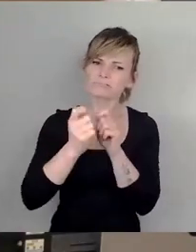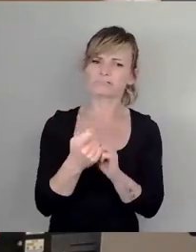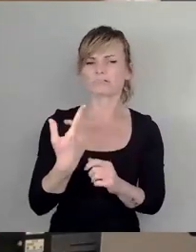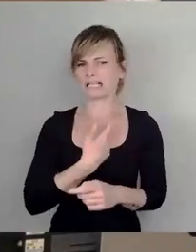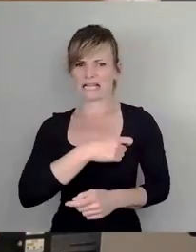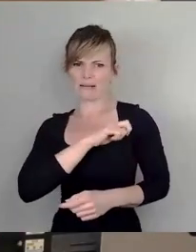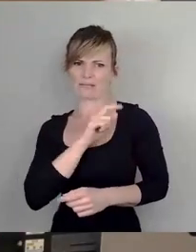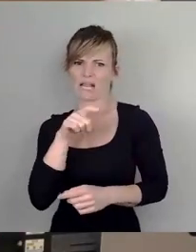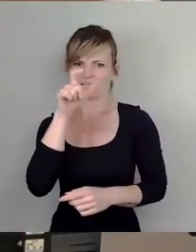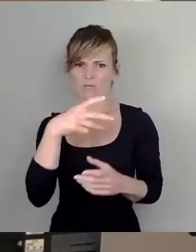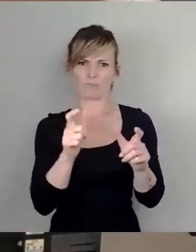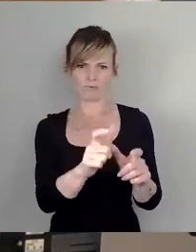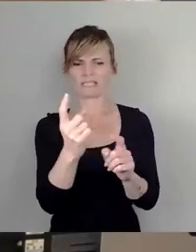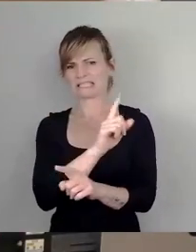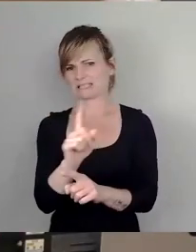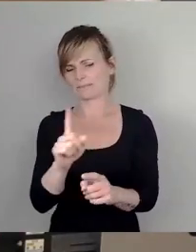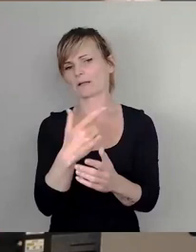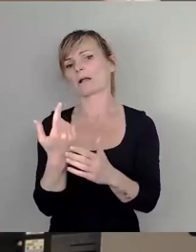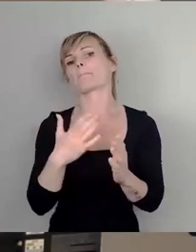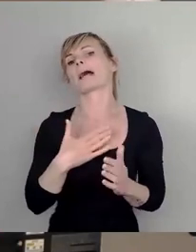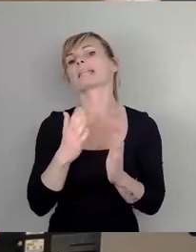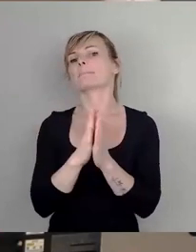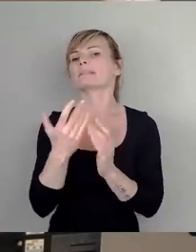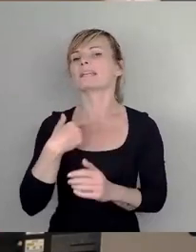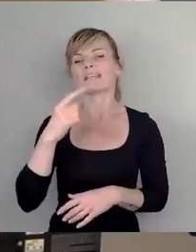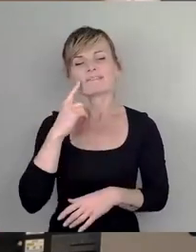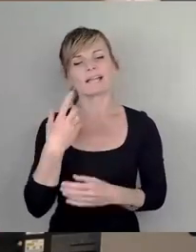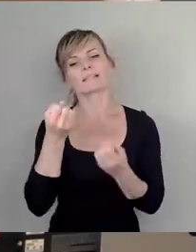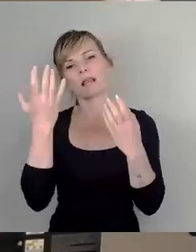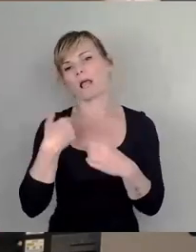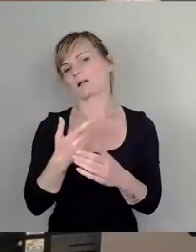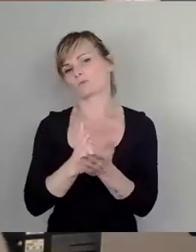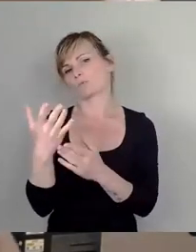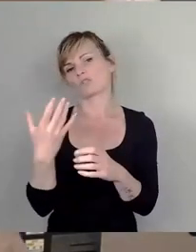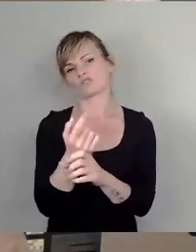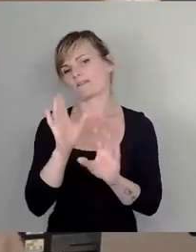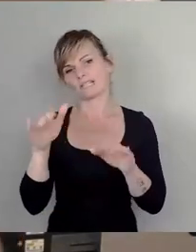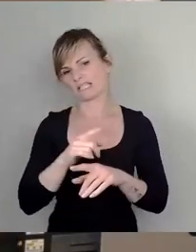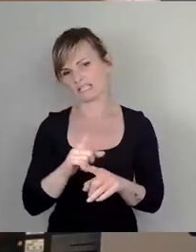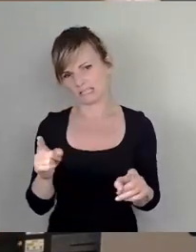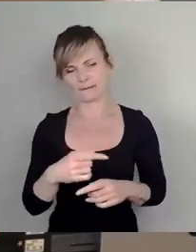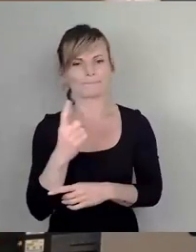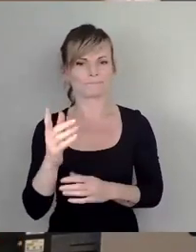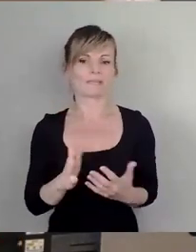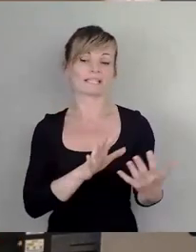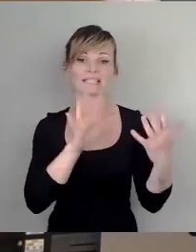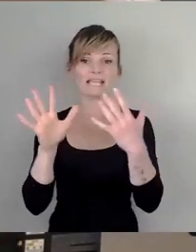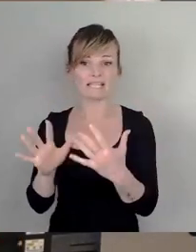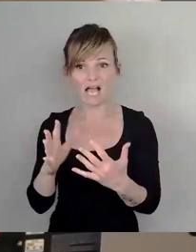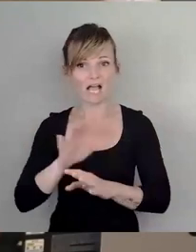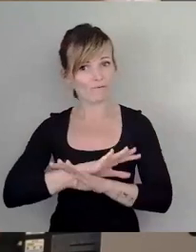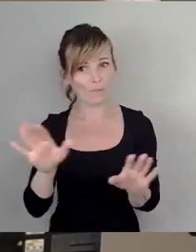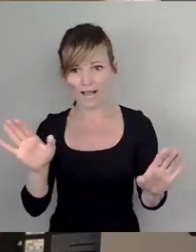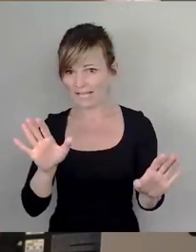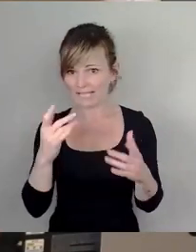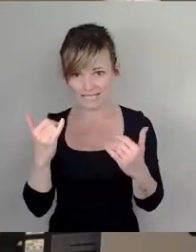ich weiß, dass ich die natürlich wahrscheinlich nicht durchkomme. Ich werde jetzt nach zehn Jahren, und ich sage mal,